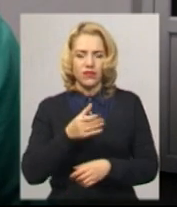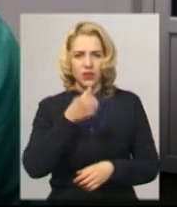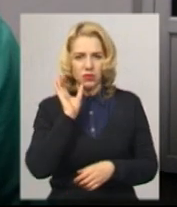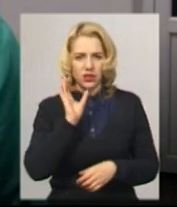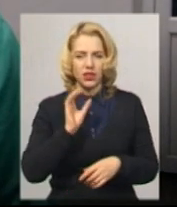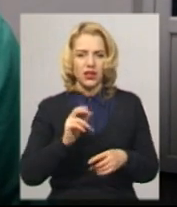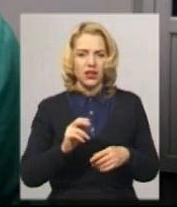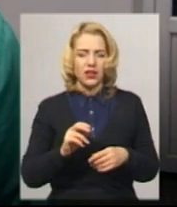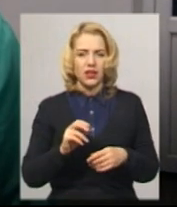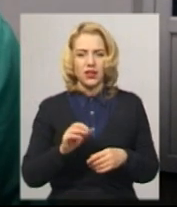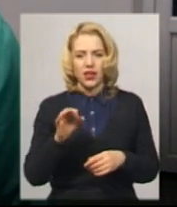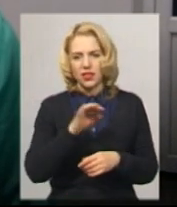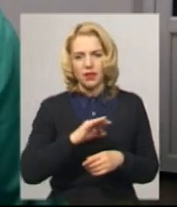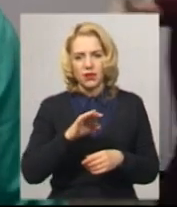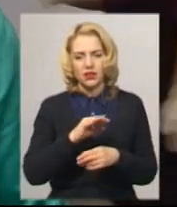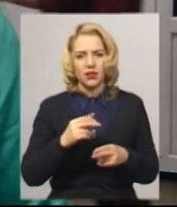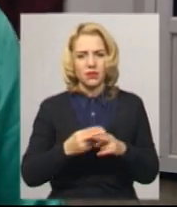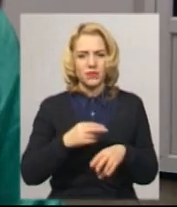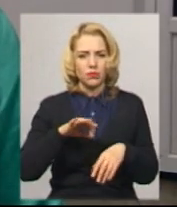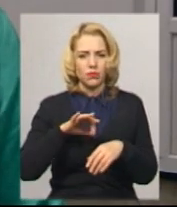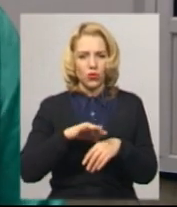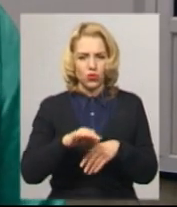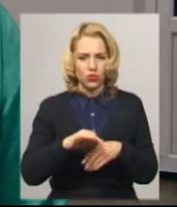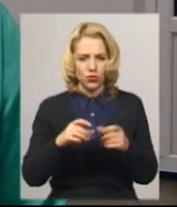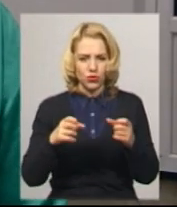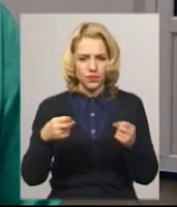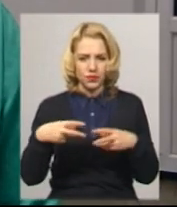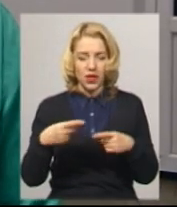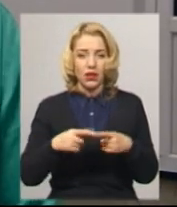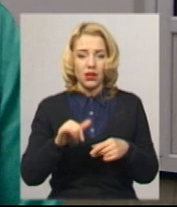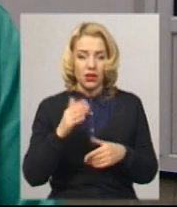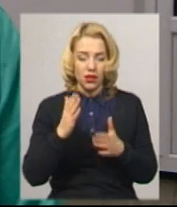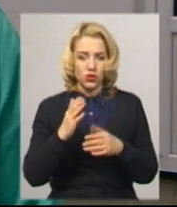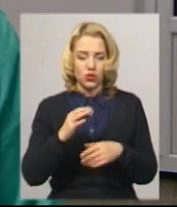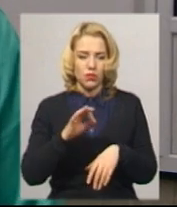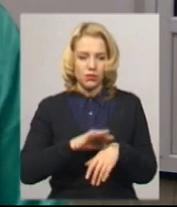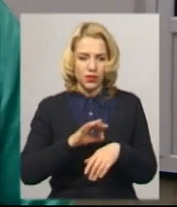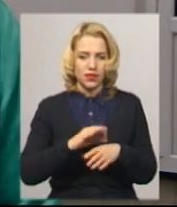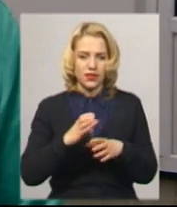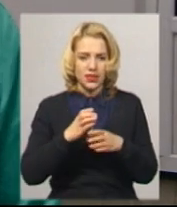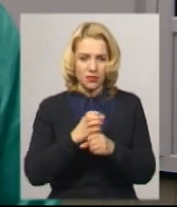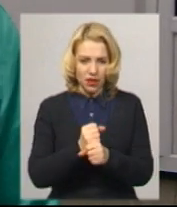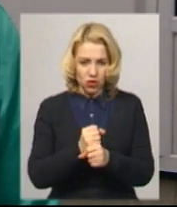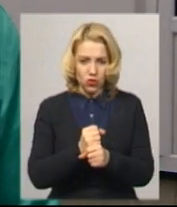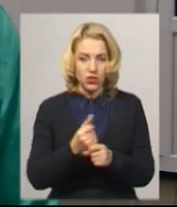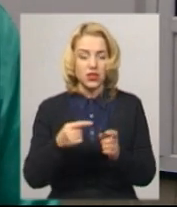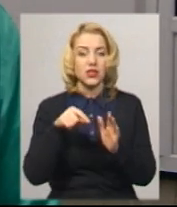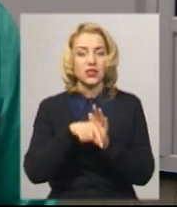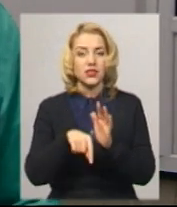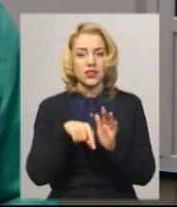знеболюючу таблеточку. Якщо біль зменшується, значить такої